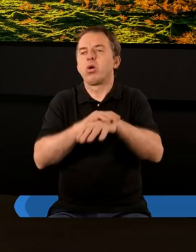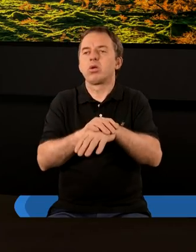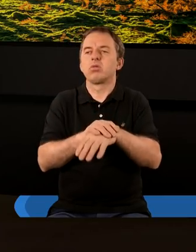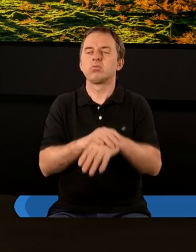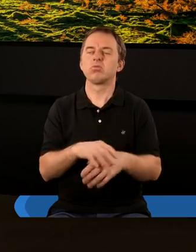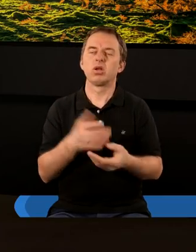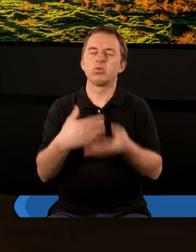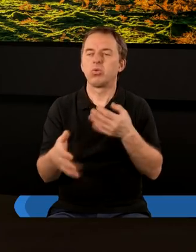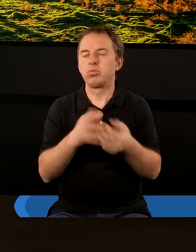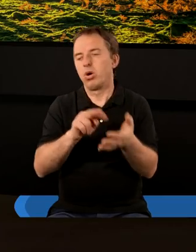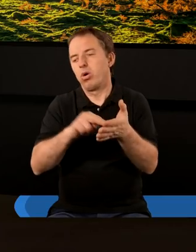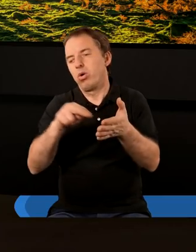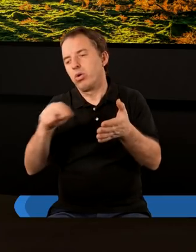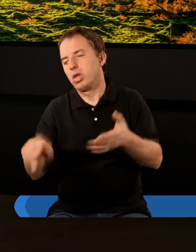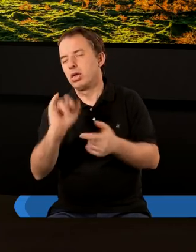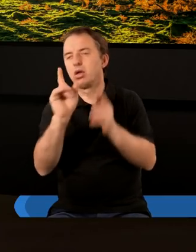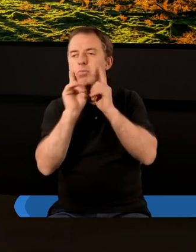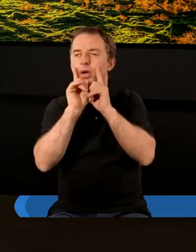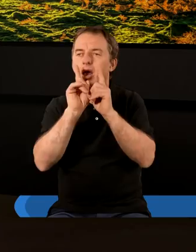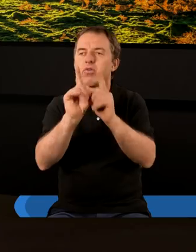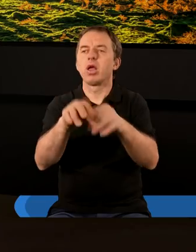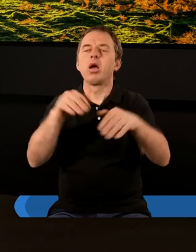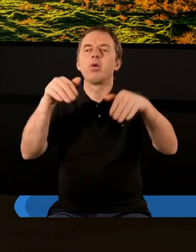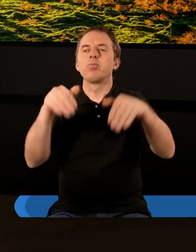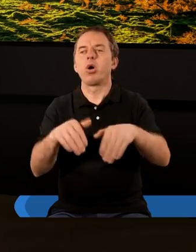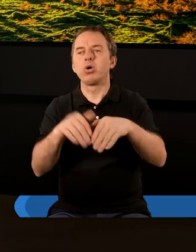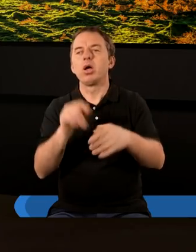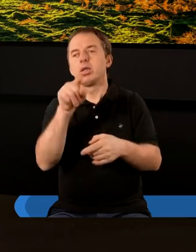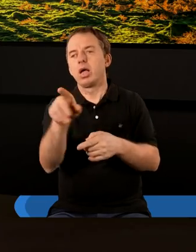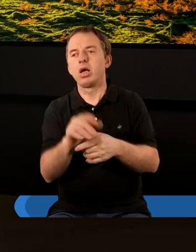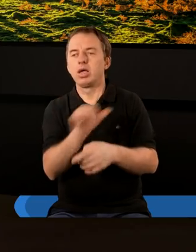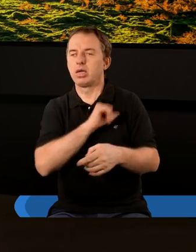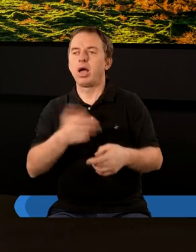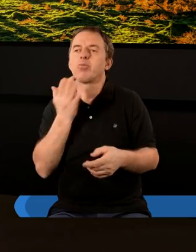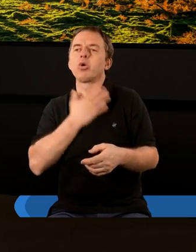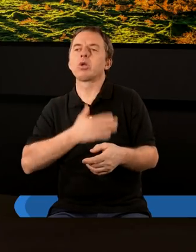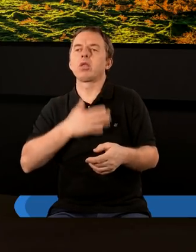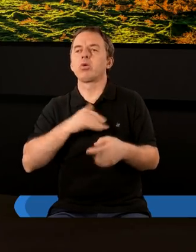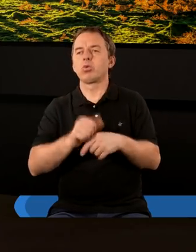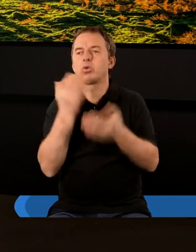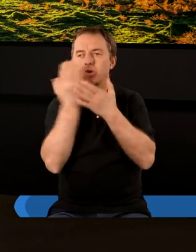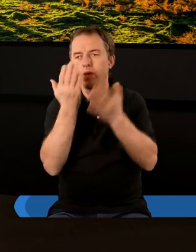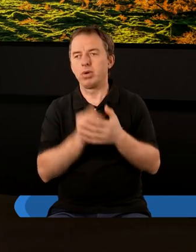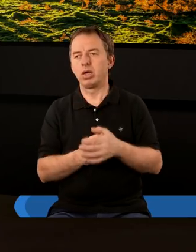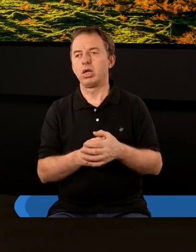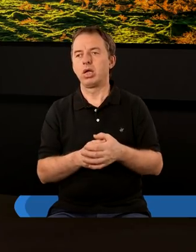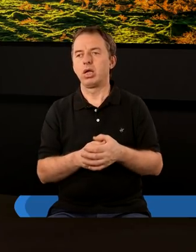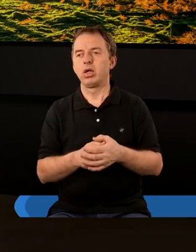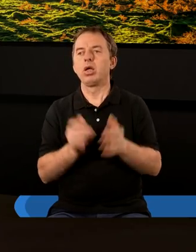letargu odejścia od jego prawdy może tego samozadowolenia o którym czytamy